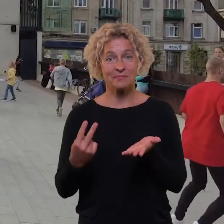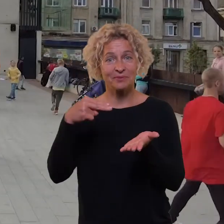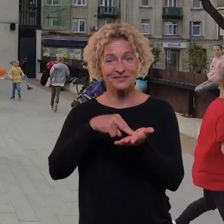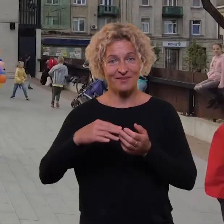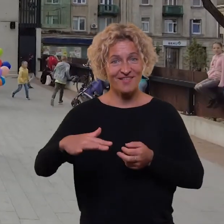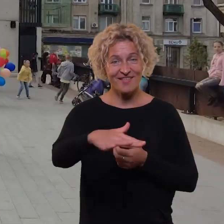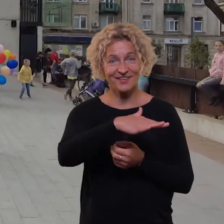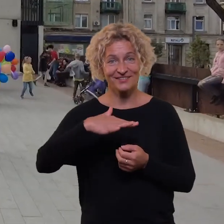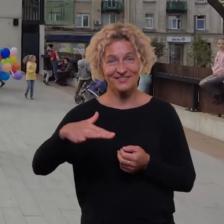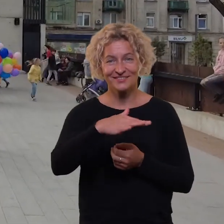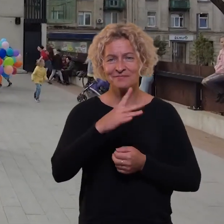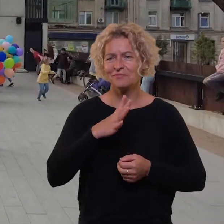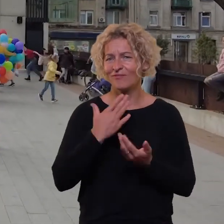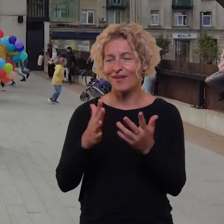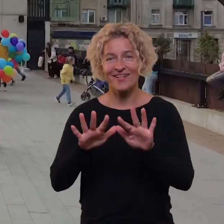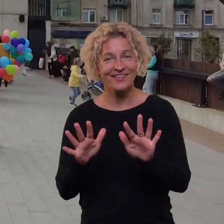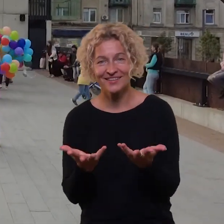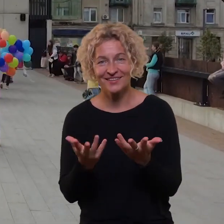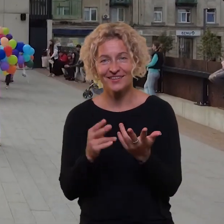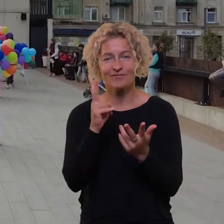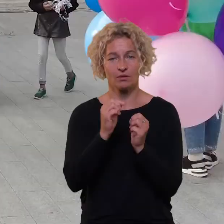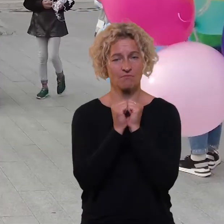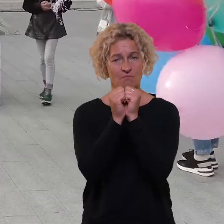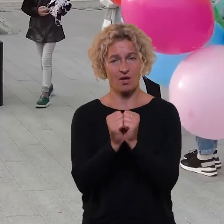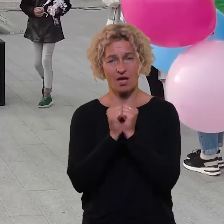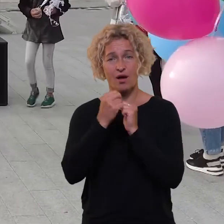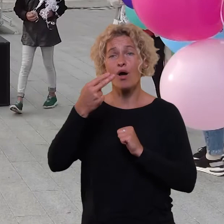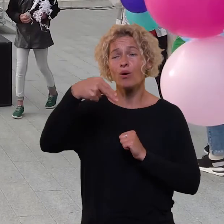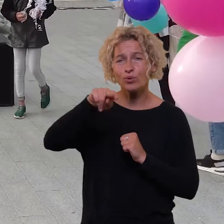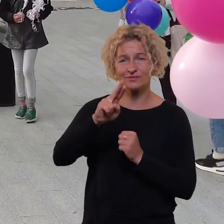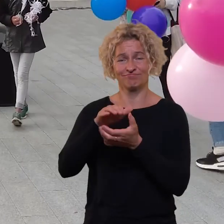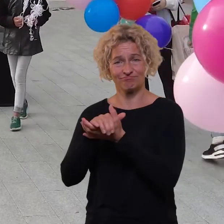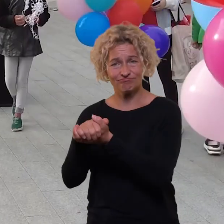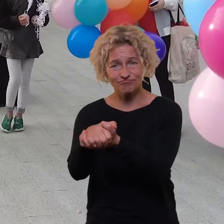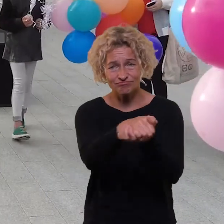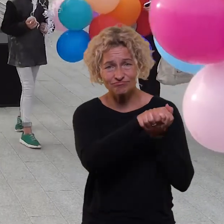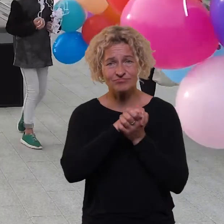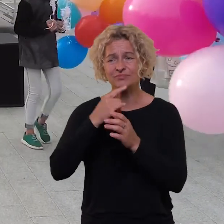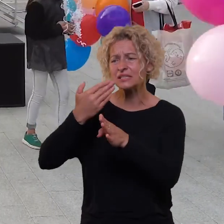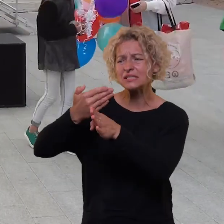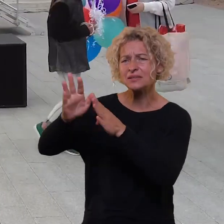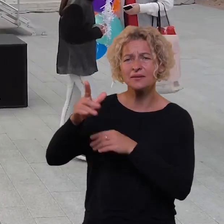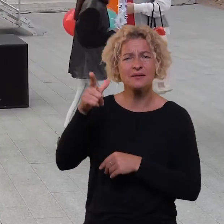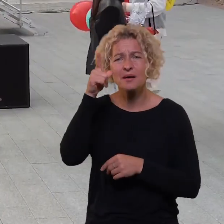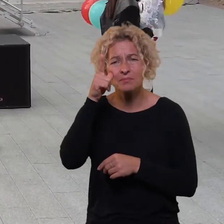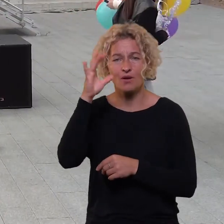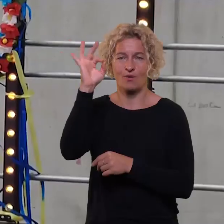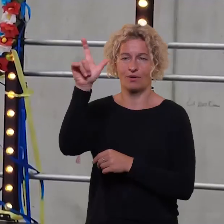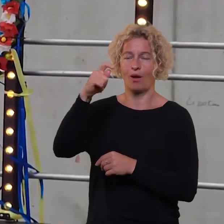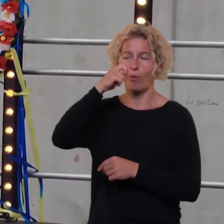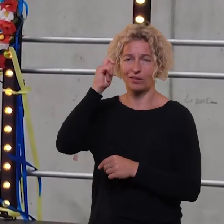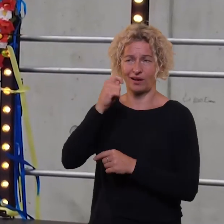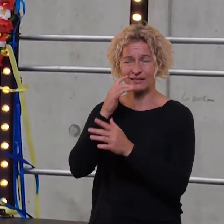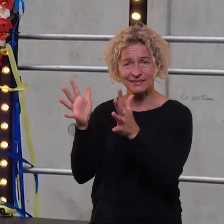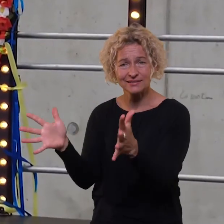Prisikelimo aikštėje vyko performansas Malda už taiką, skirtas Ukraino žmonėms palaikyti. Tetralizuotas vaidinimas